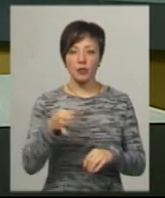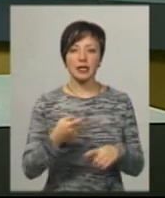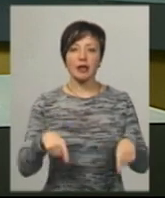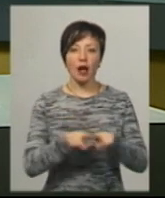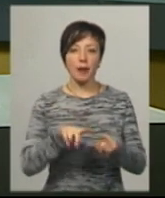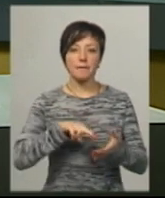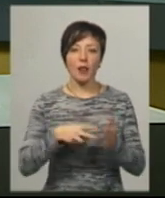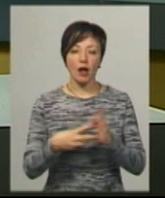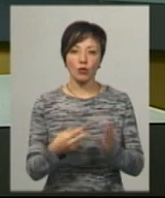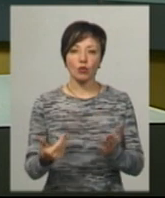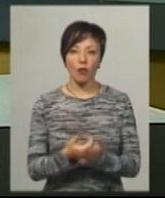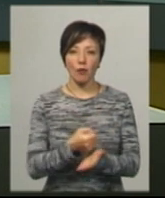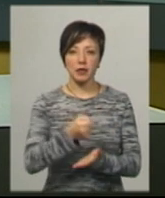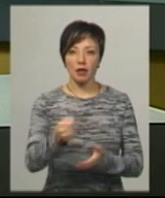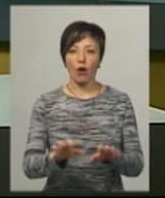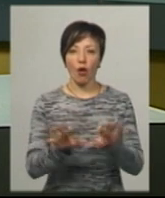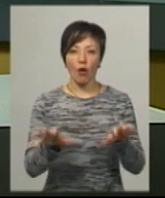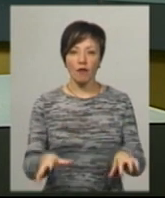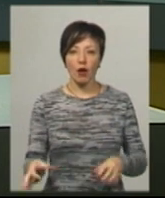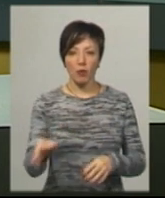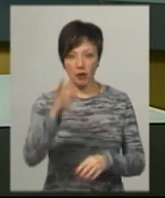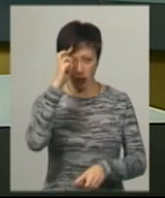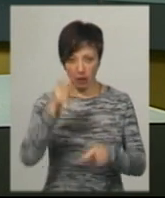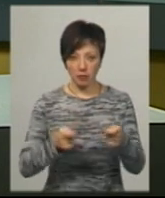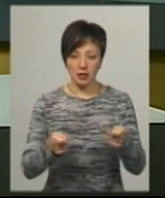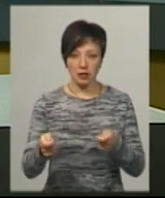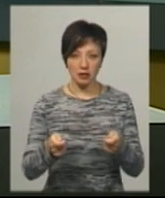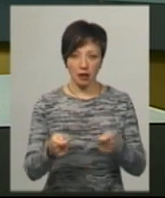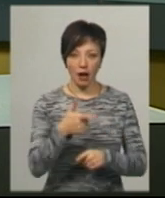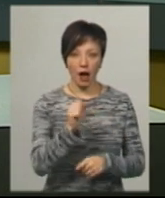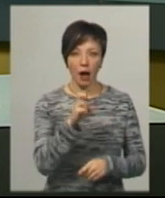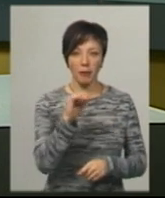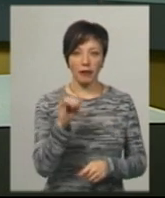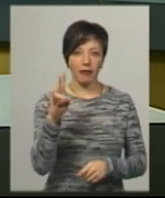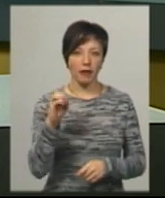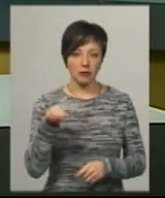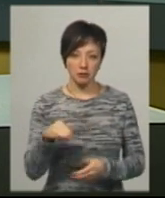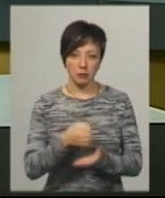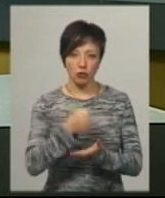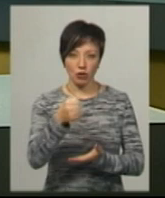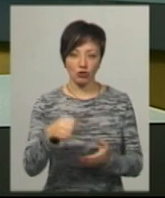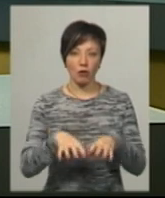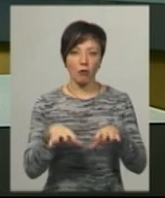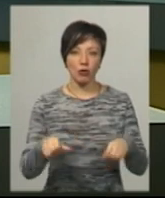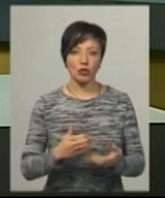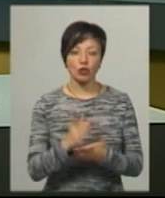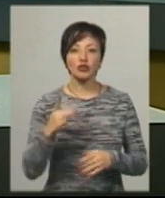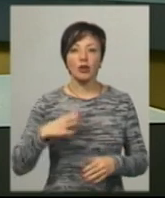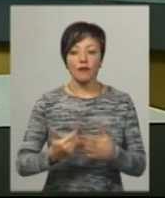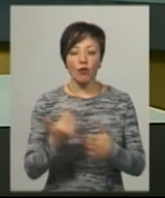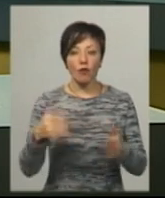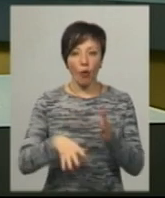Такі плани в новопризначеного голови облдержадміністрації Дмитра Габінета, котрого сьогодні призначили на посаду. Що очікують від